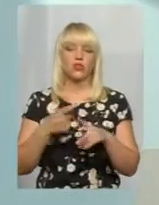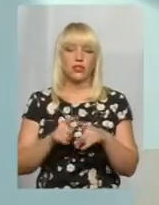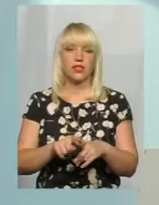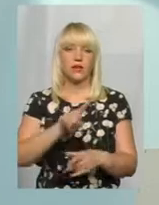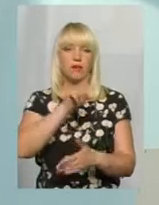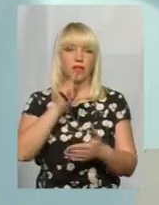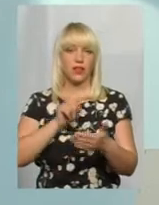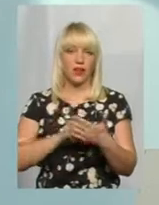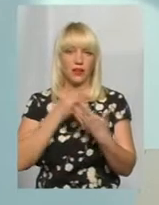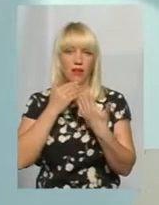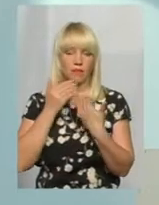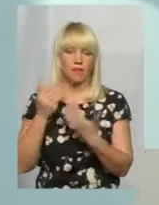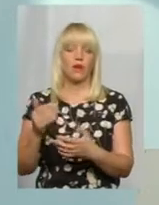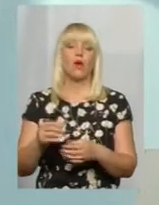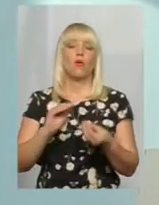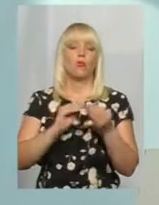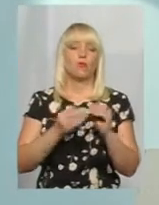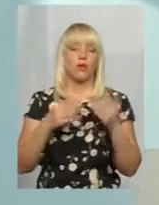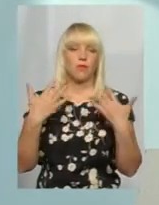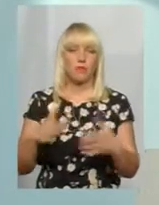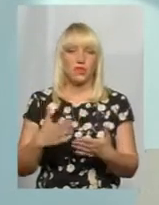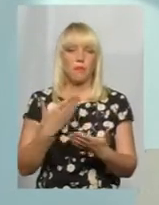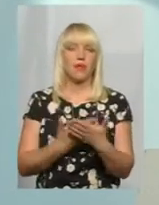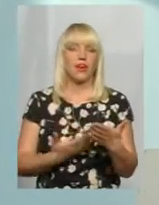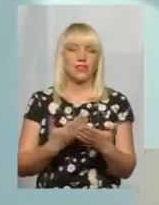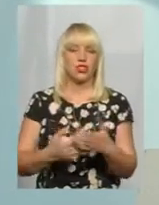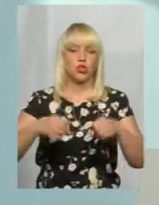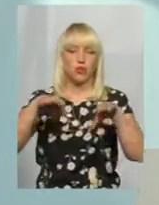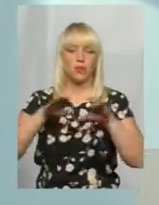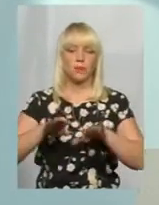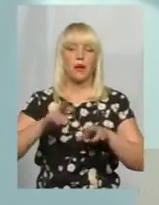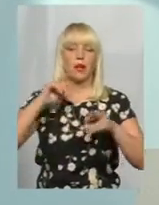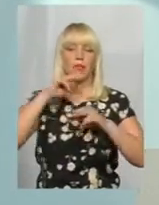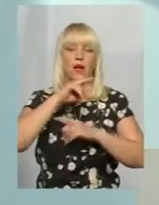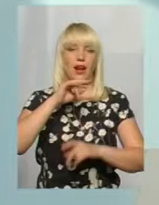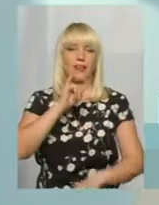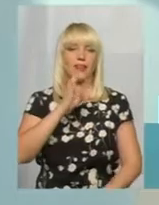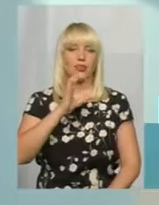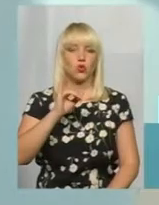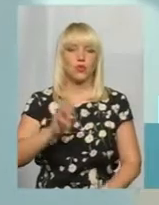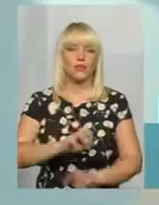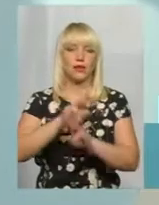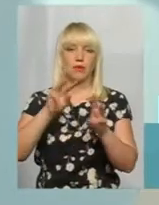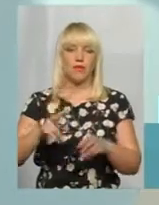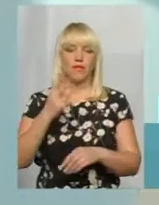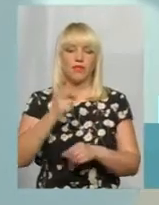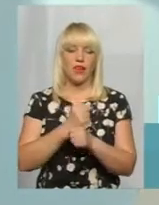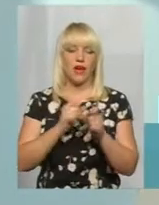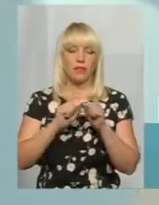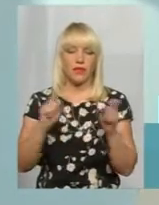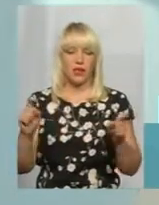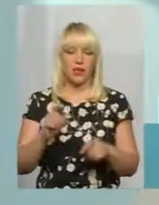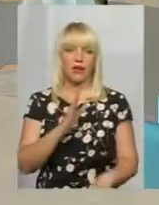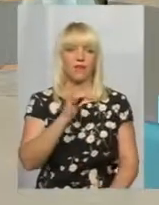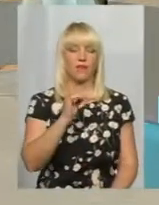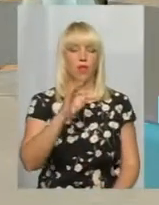Проблема практично вже вирішена. Препаратами інсуліну в нас забезпечують дві аптеки. Це міська комунальна аптека